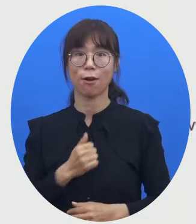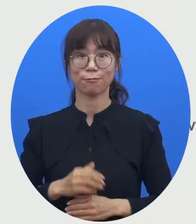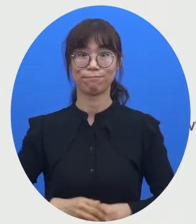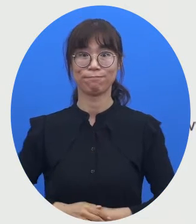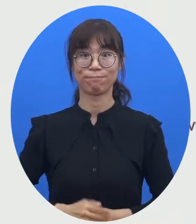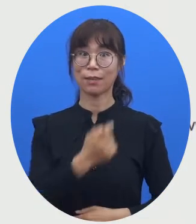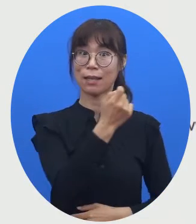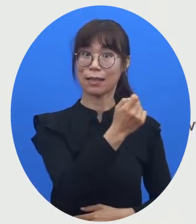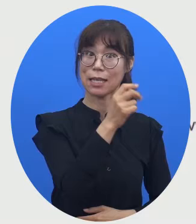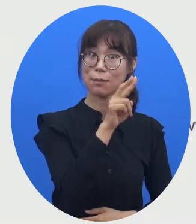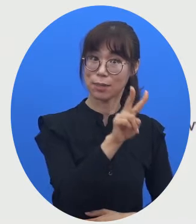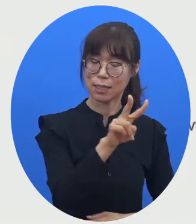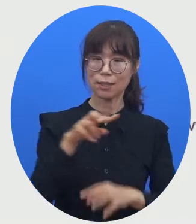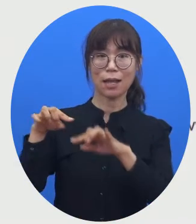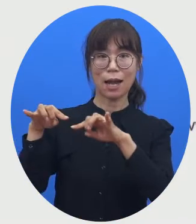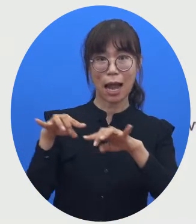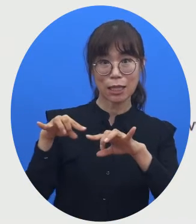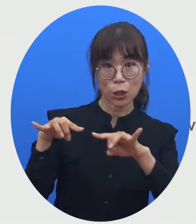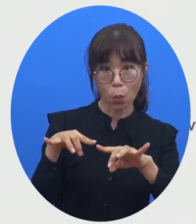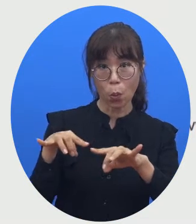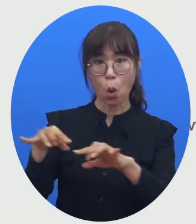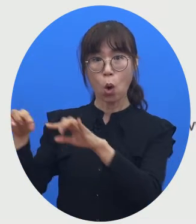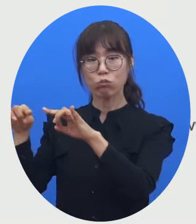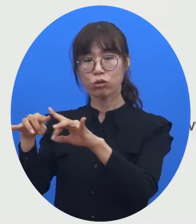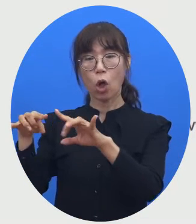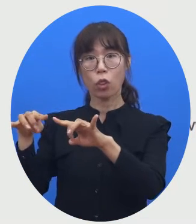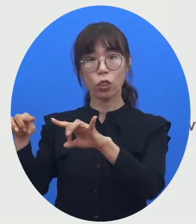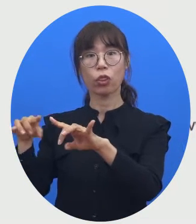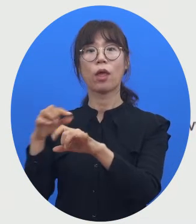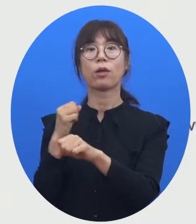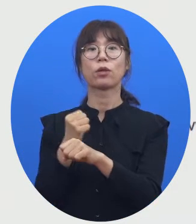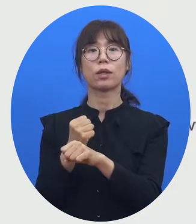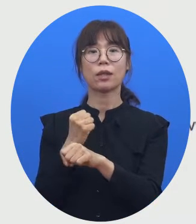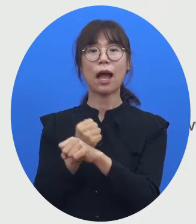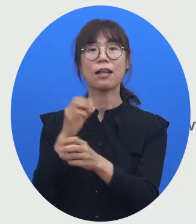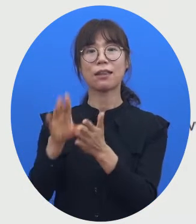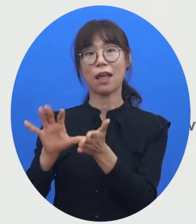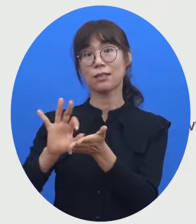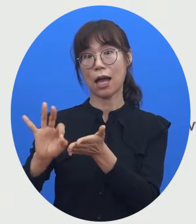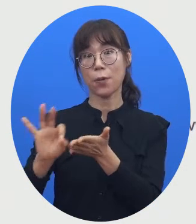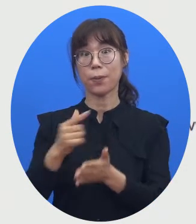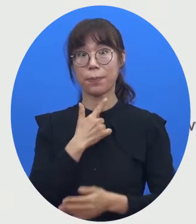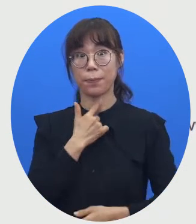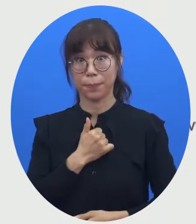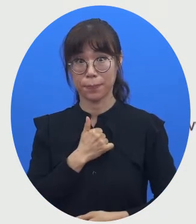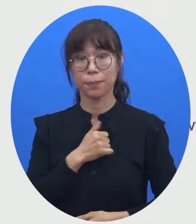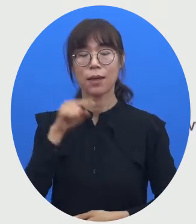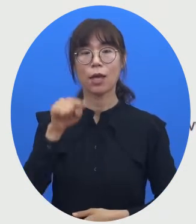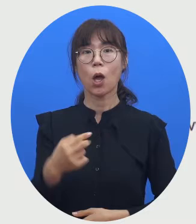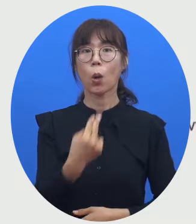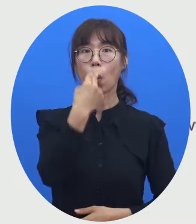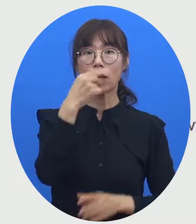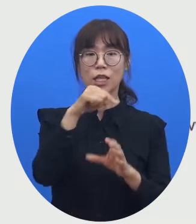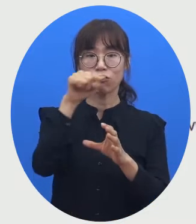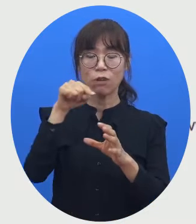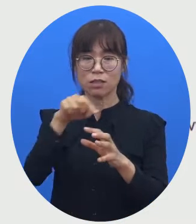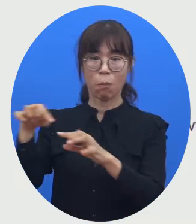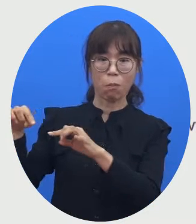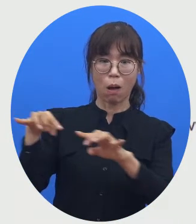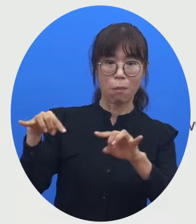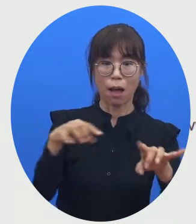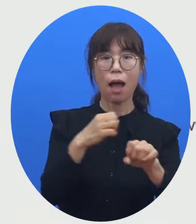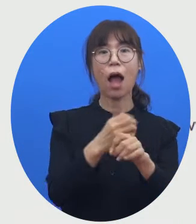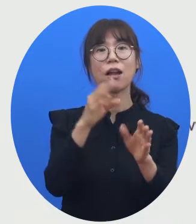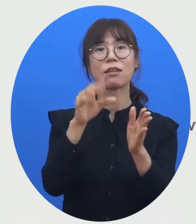우리가 TV라든지 라디오 무선통신 등에 사용돼서 이런 것들이 전파되는데 어떤 속도로